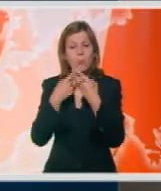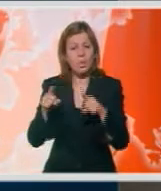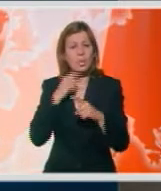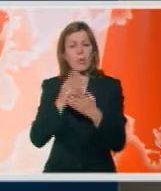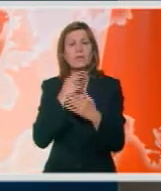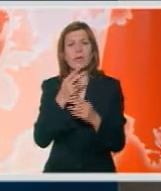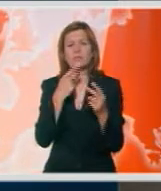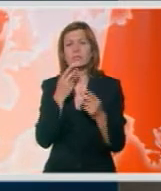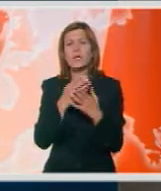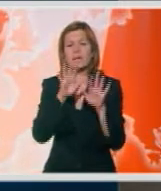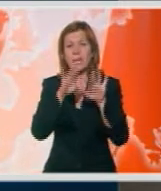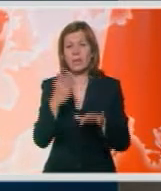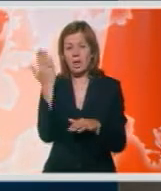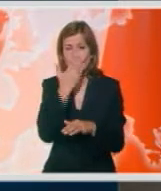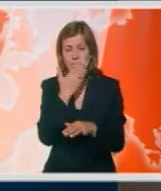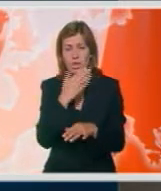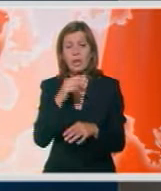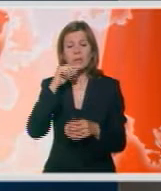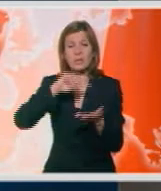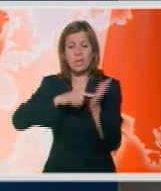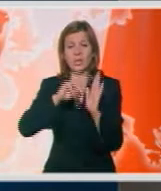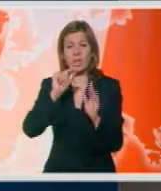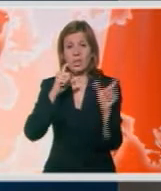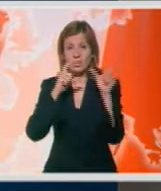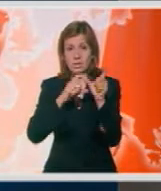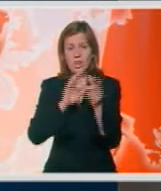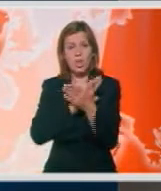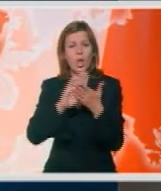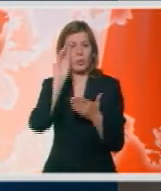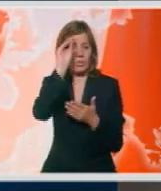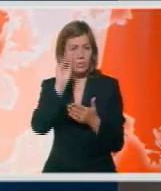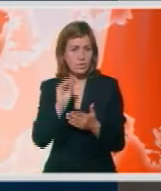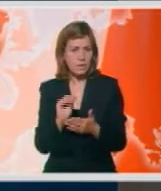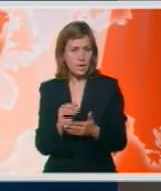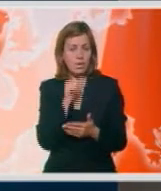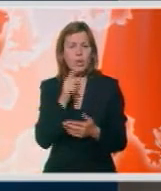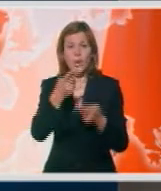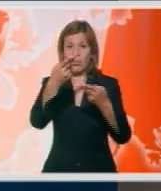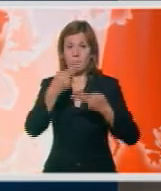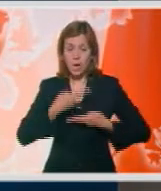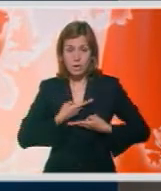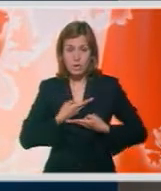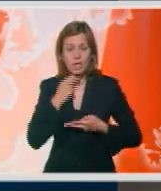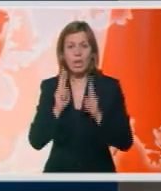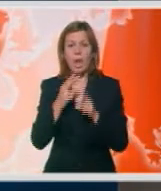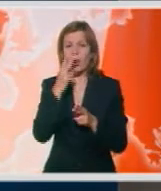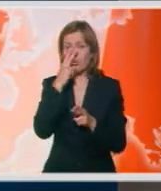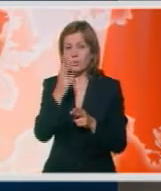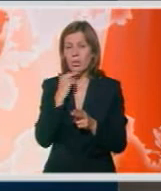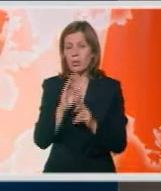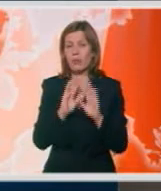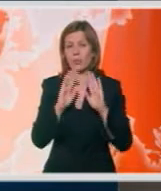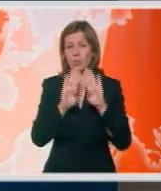digitalnaškola.rs. Formular je relativno jednostavan i da nam pošelju skicu kabineta koji je